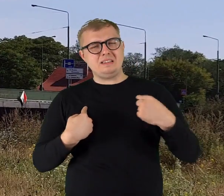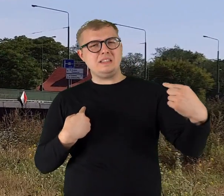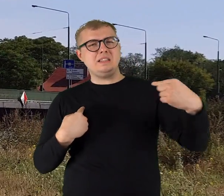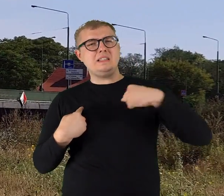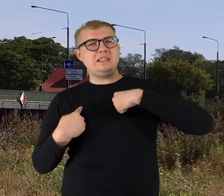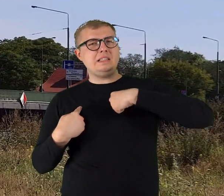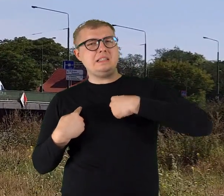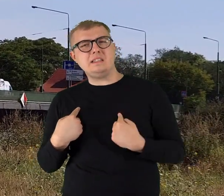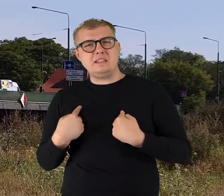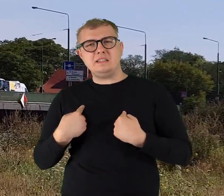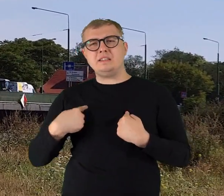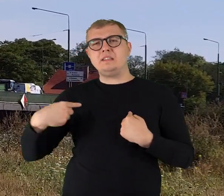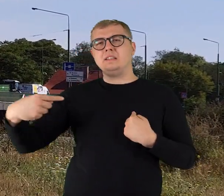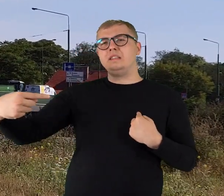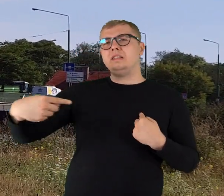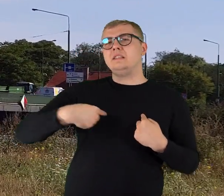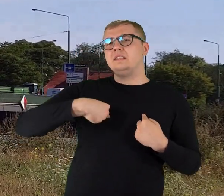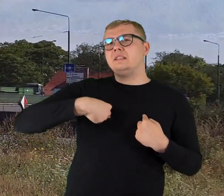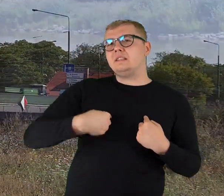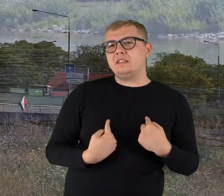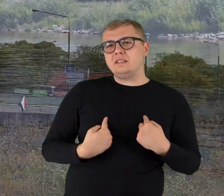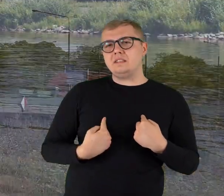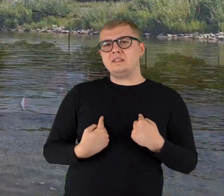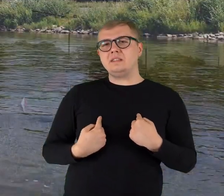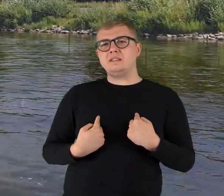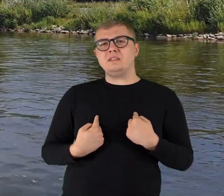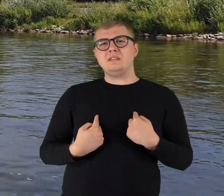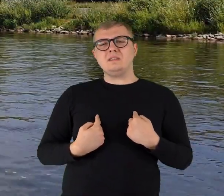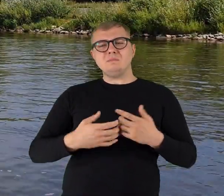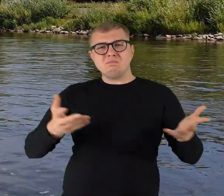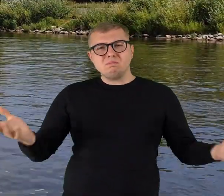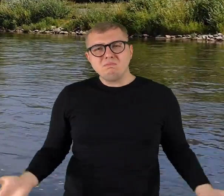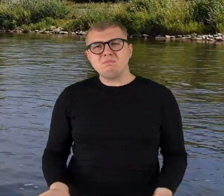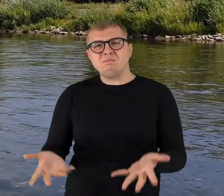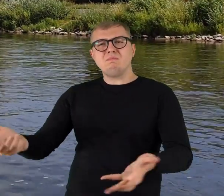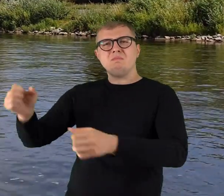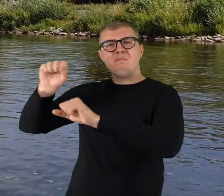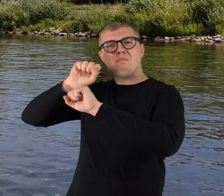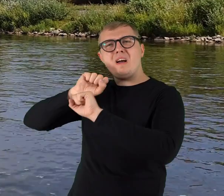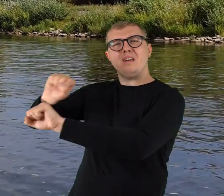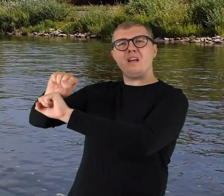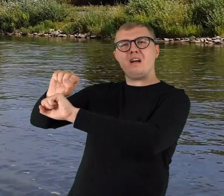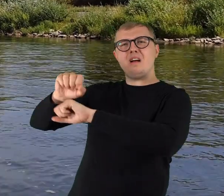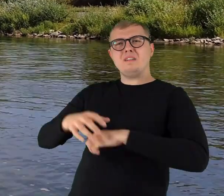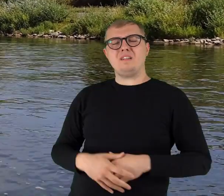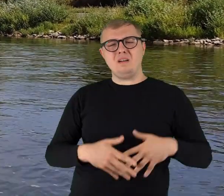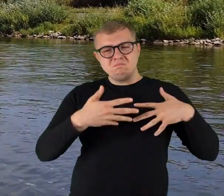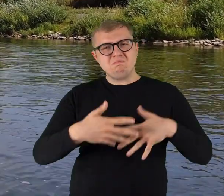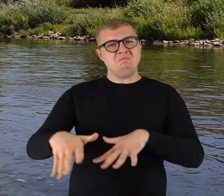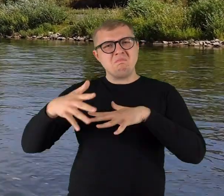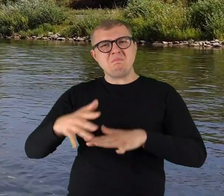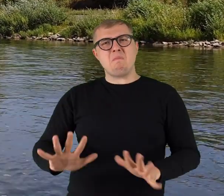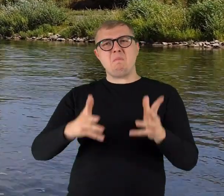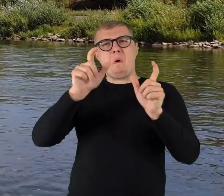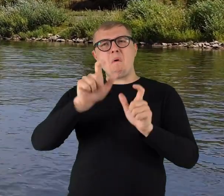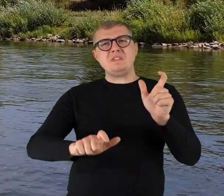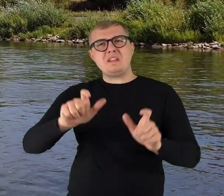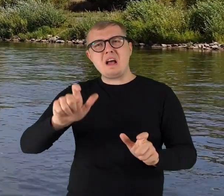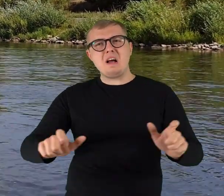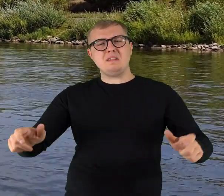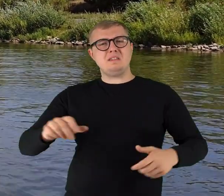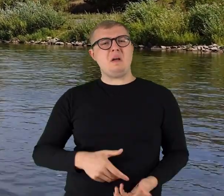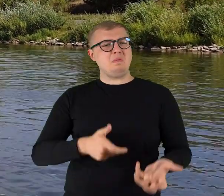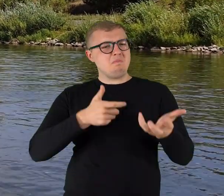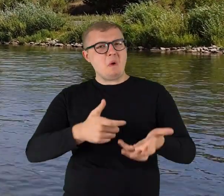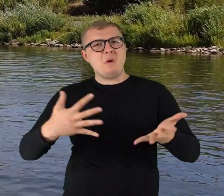bagnety Hej na barykady Druchy marsz powstańcy zuchy Hej